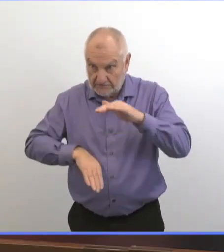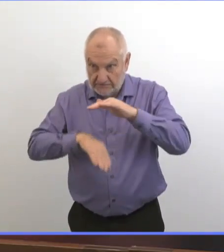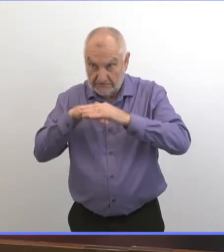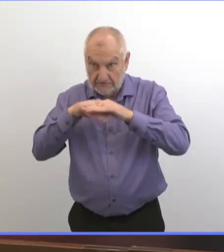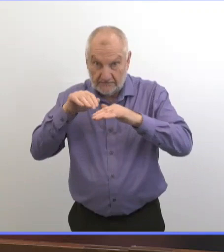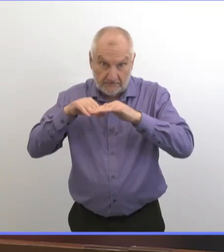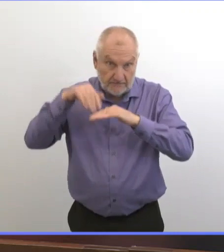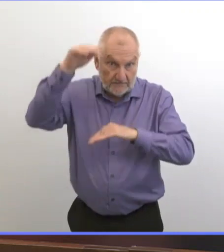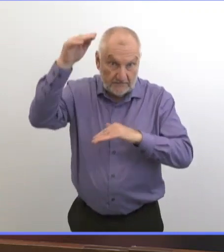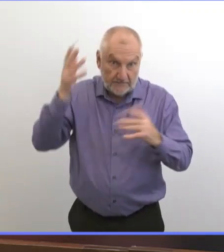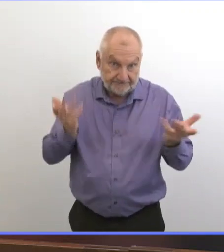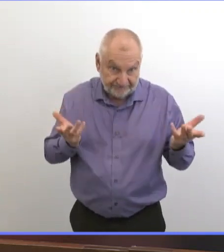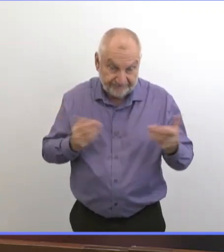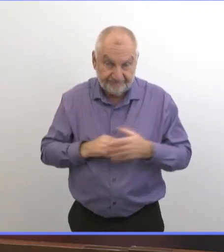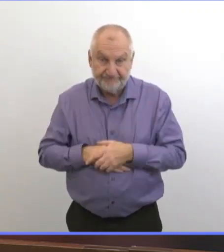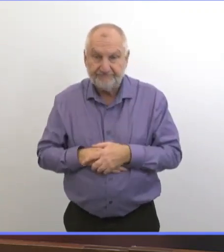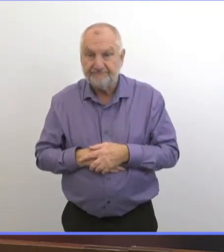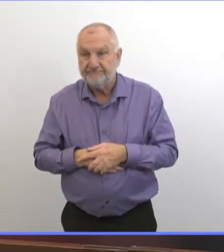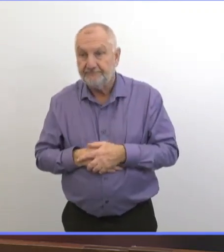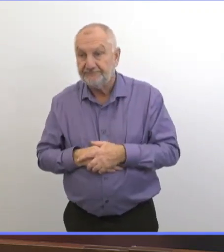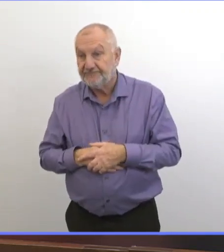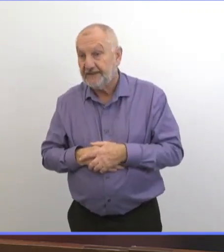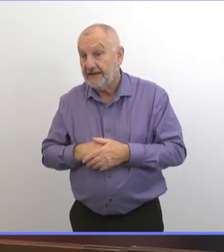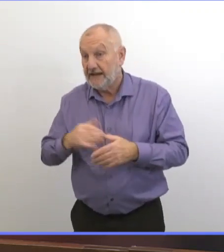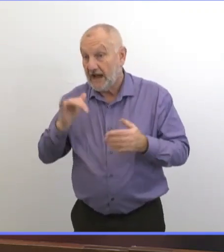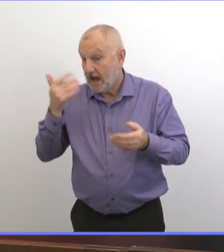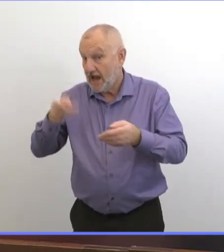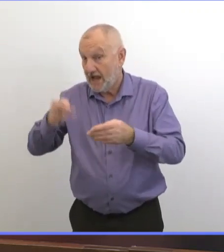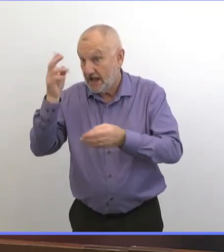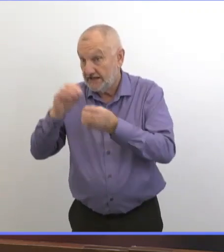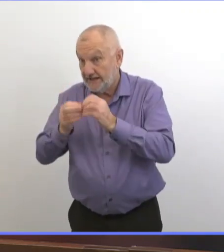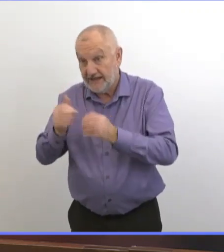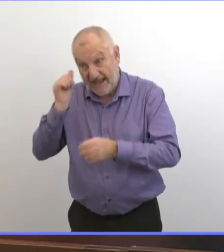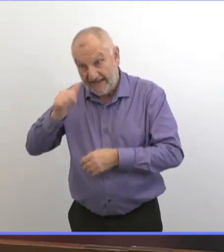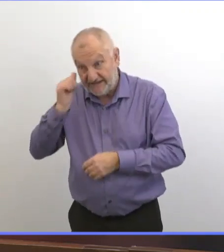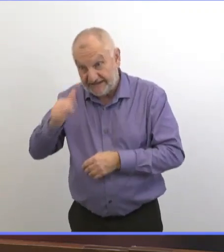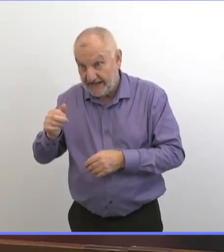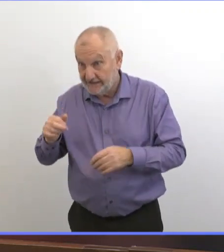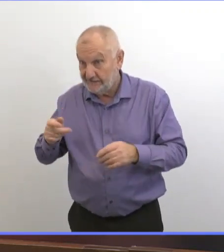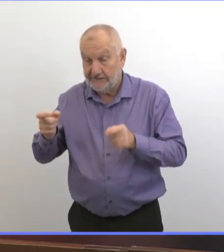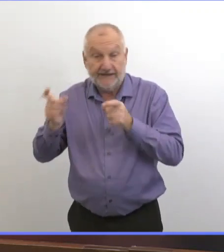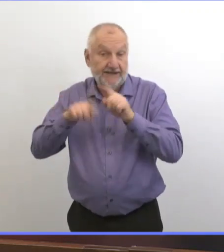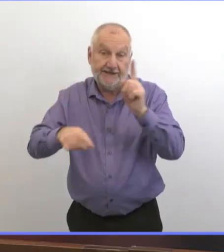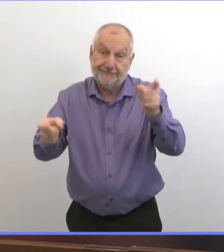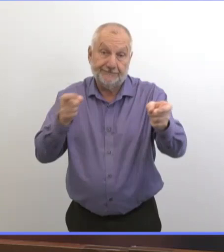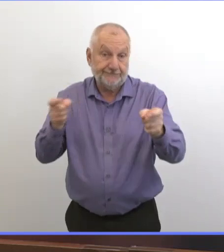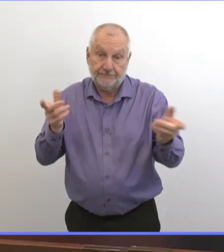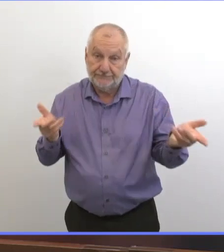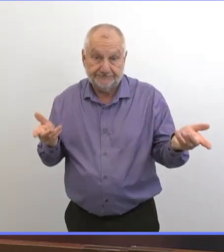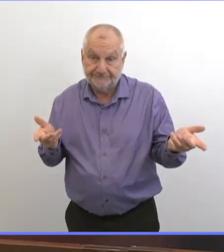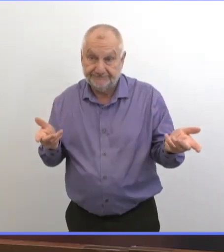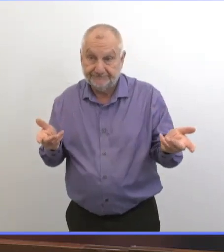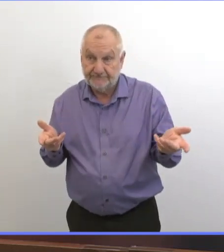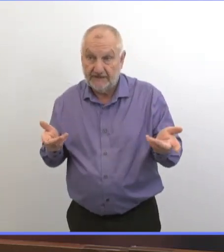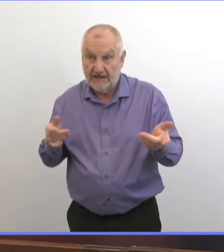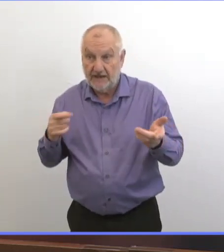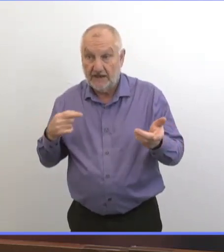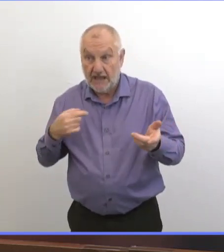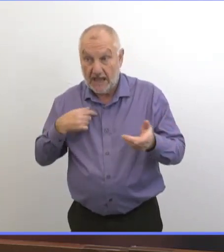Ces chiffres sont des chiffres qu'on ne peut pas porter à long terme. Et oui, il y a 7 à 10 jours